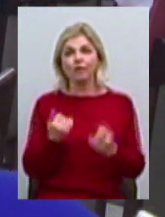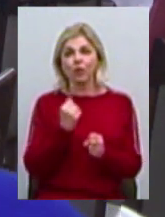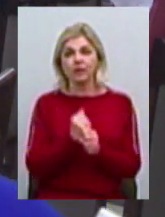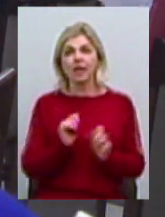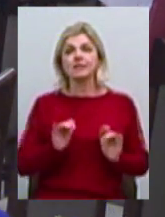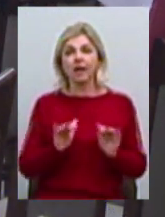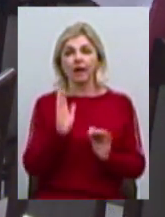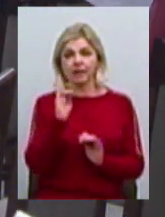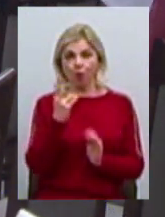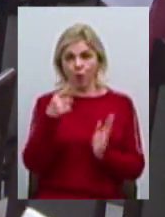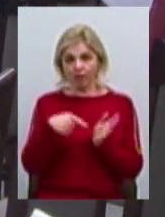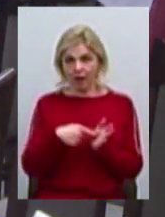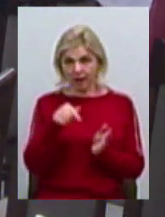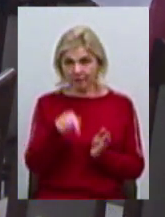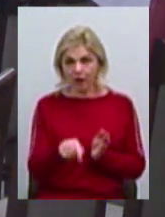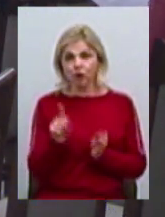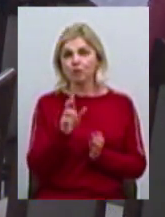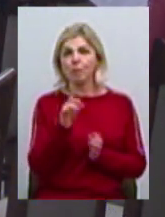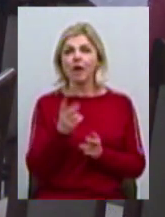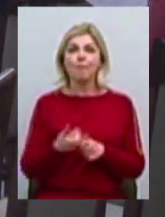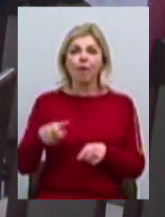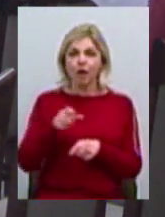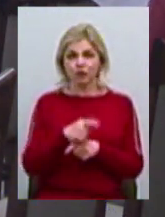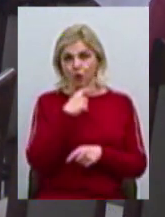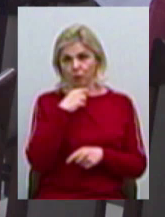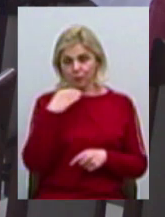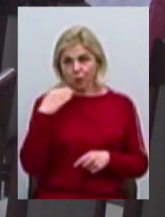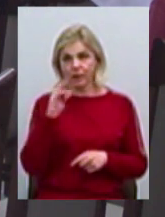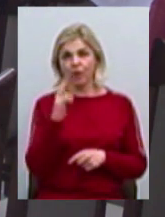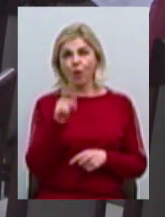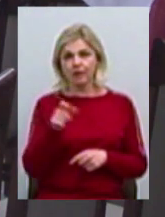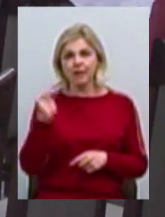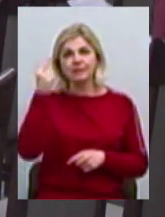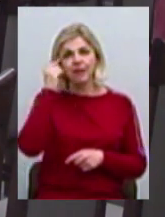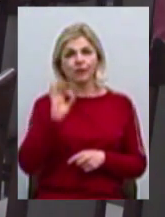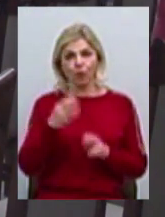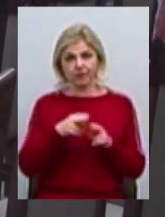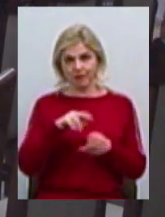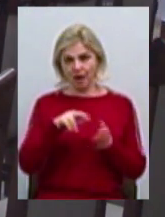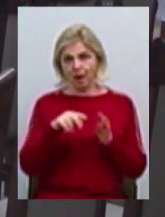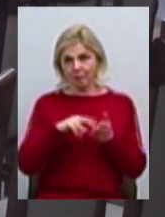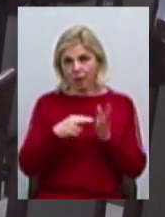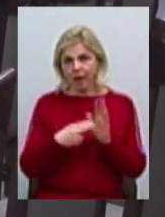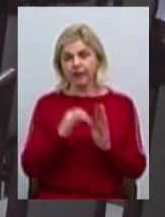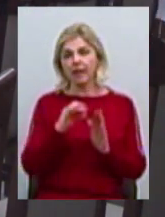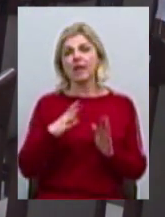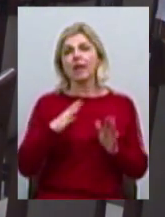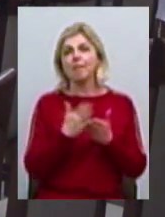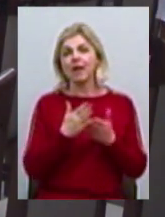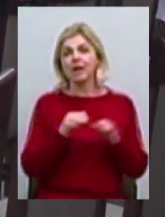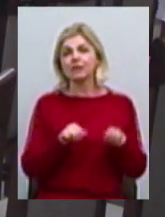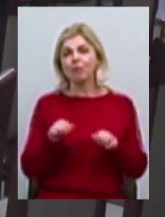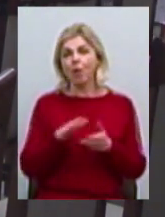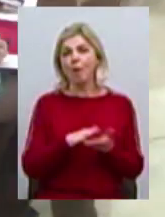Миколаїві для того, щоб набагато більше миколаївців знало про цю можливість, мало змогу податись на цю ініціативу, на цей проєкт і